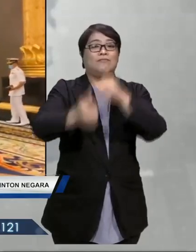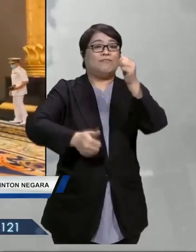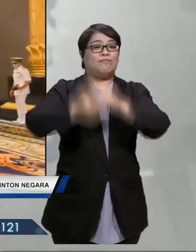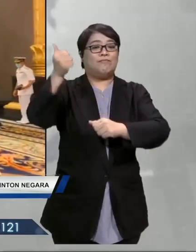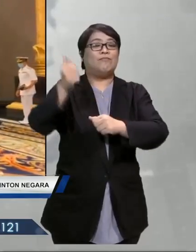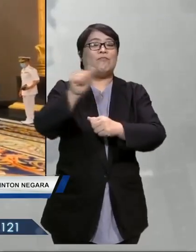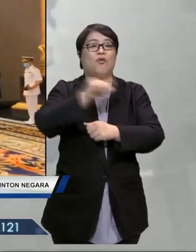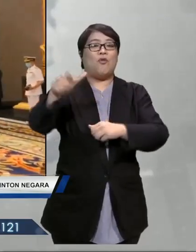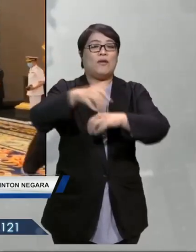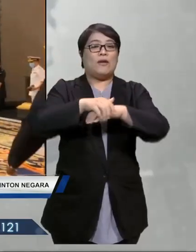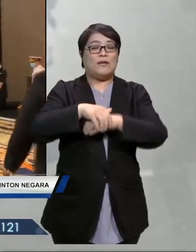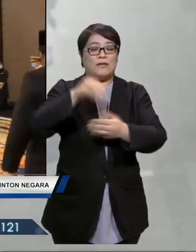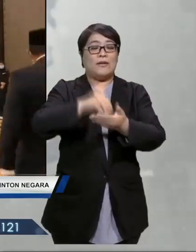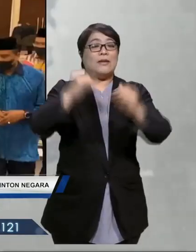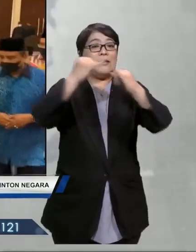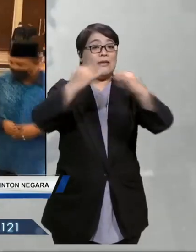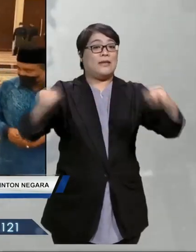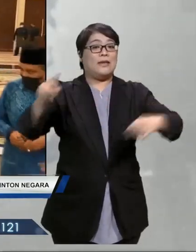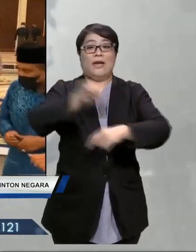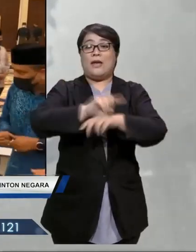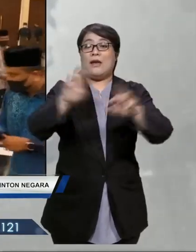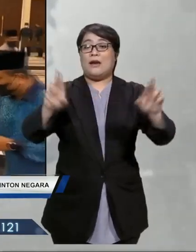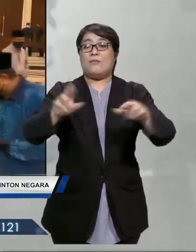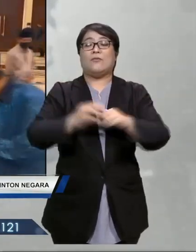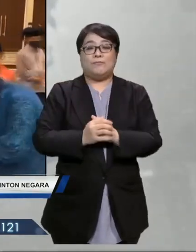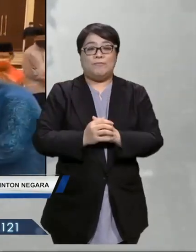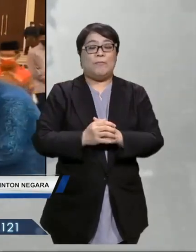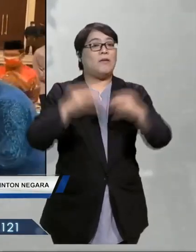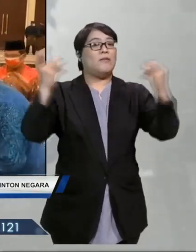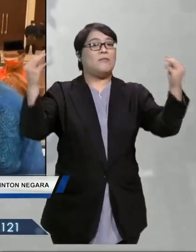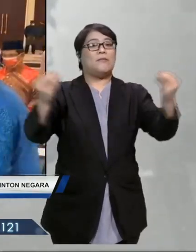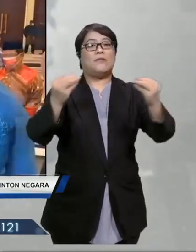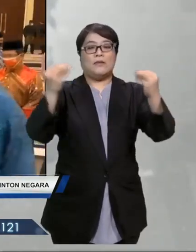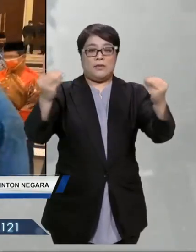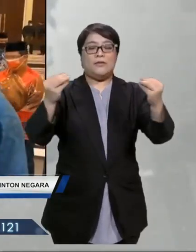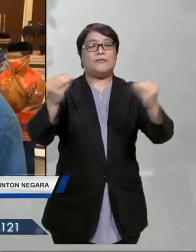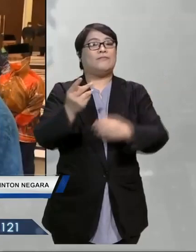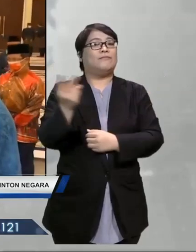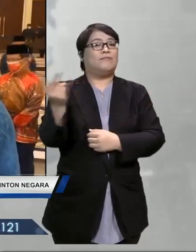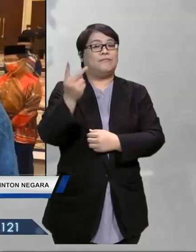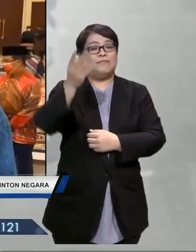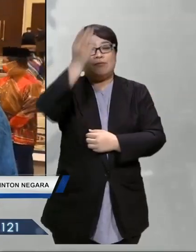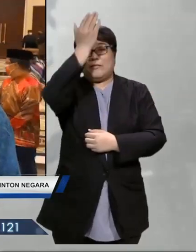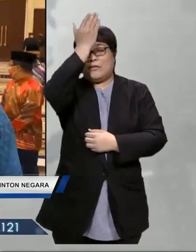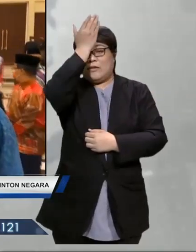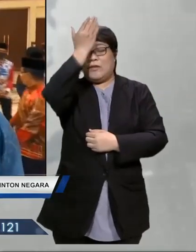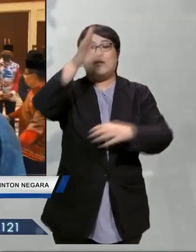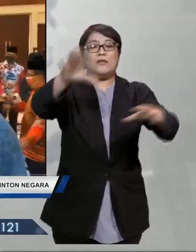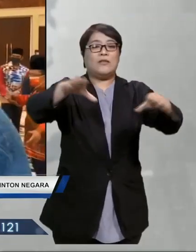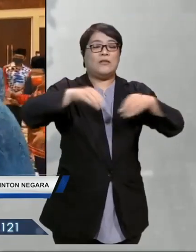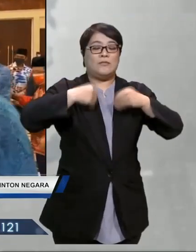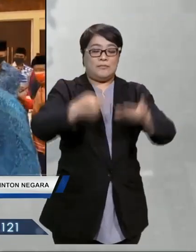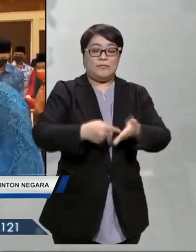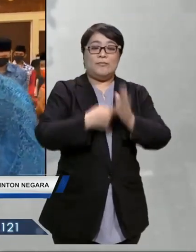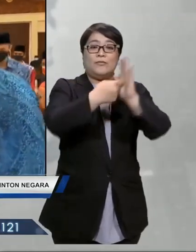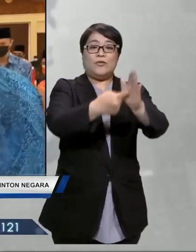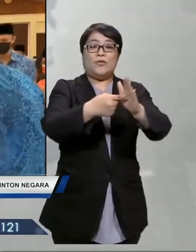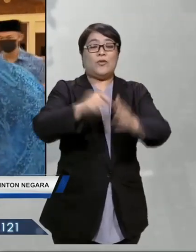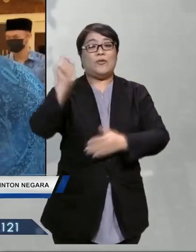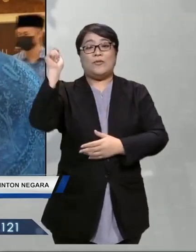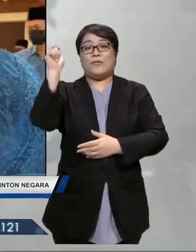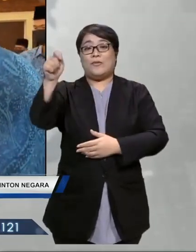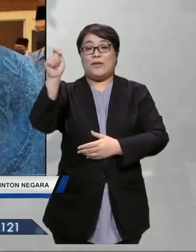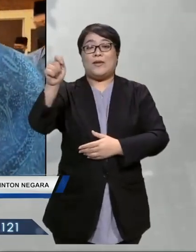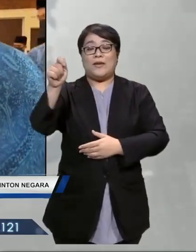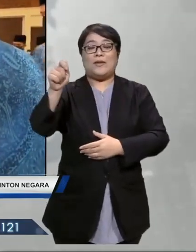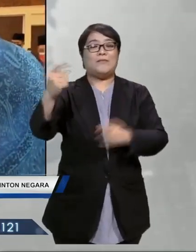di Istana Negara pada Rabu. Pada majlis itu, Seri Paduka baginda berdua turut berkenan menerima persembahan raket yang digunakan